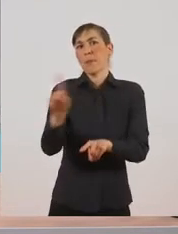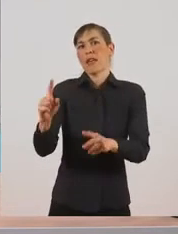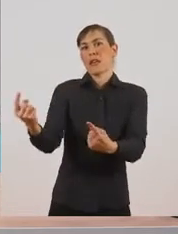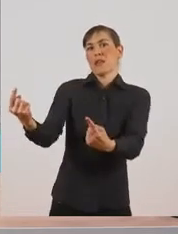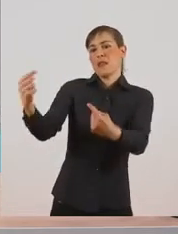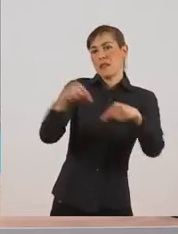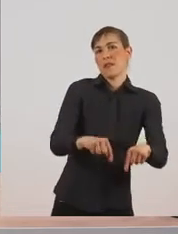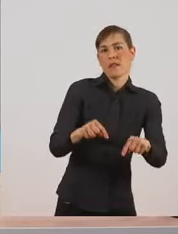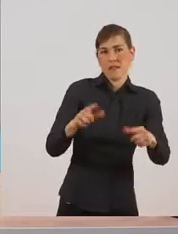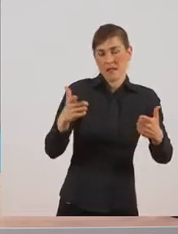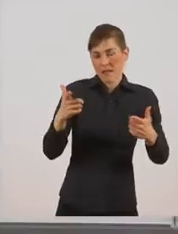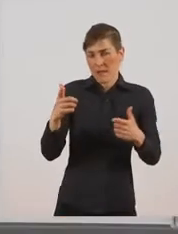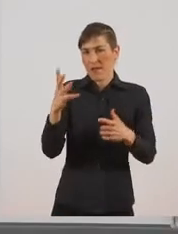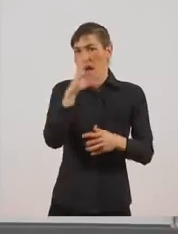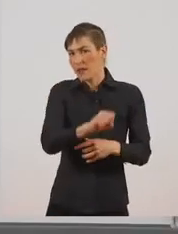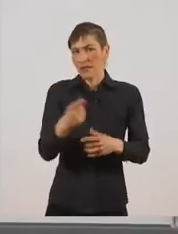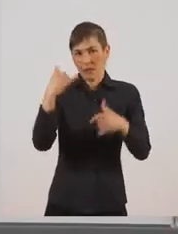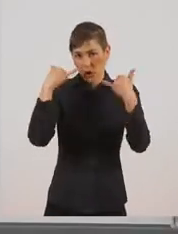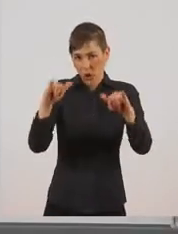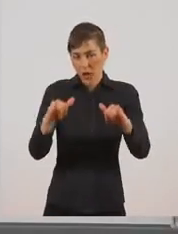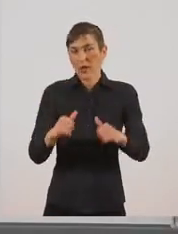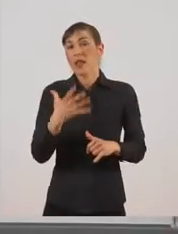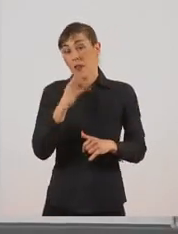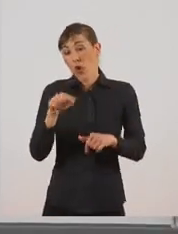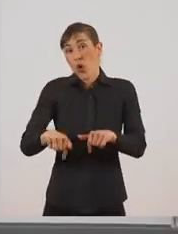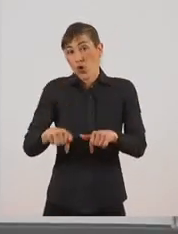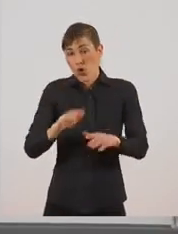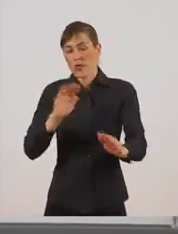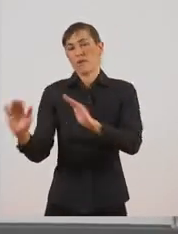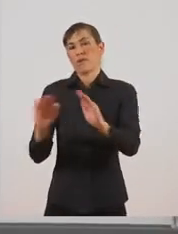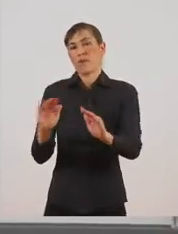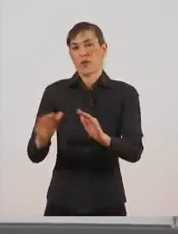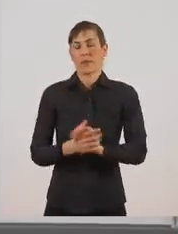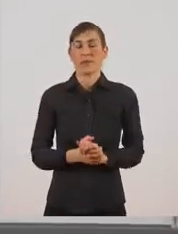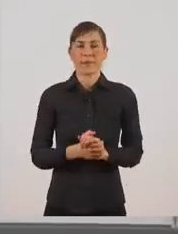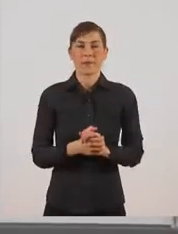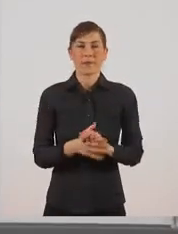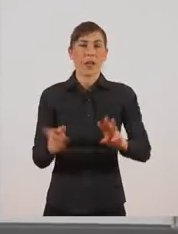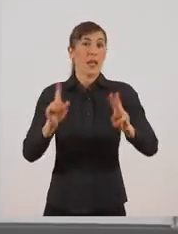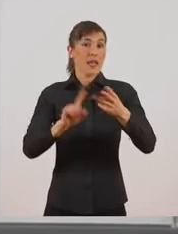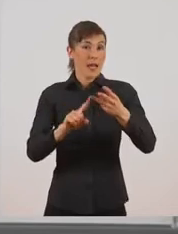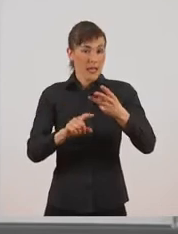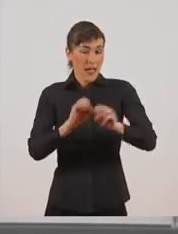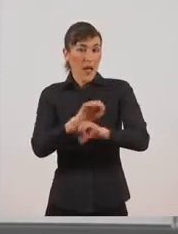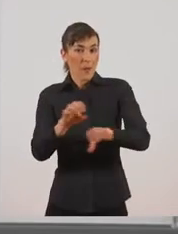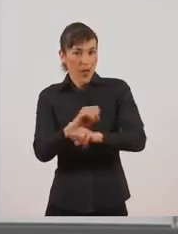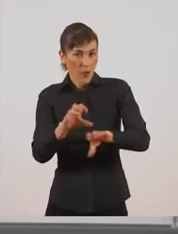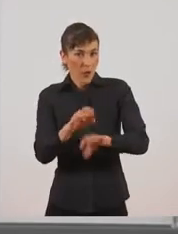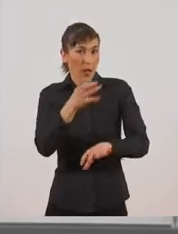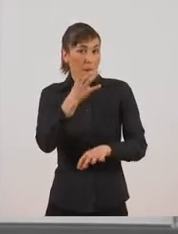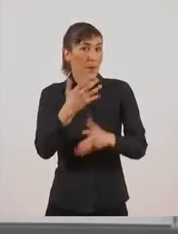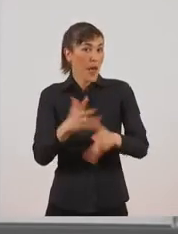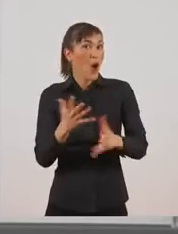Επόμενη πληροφορία μας είναι ότι ο φιλικός λύκος γεννάει τέσσερι έως έξι μικρά